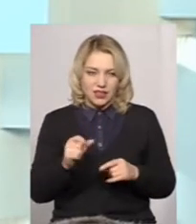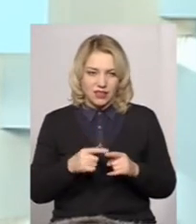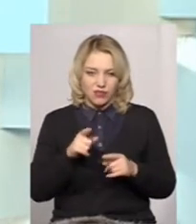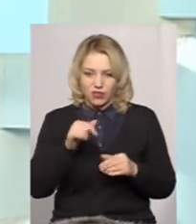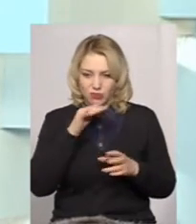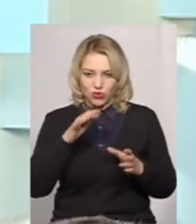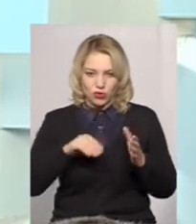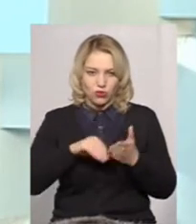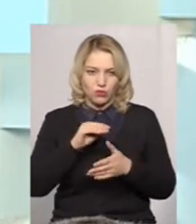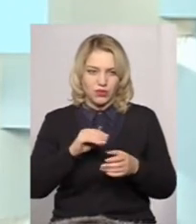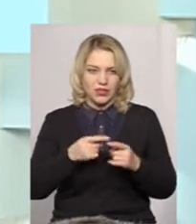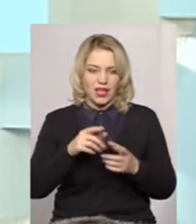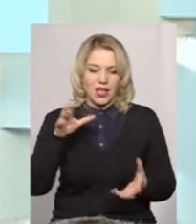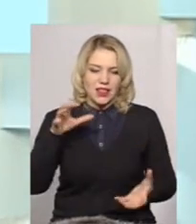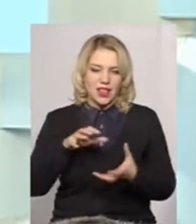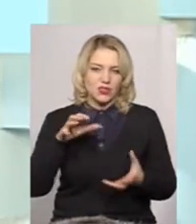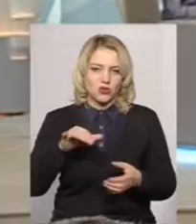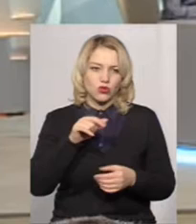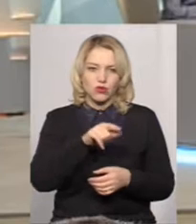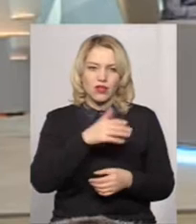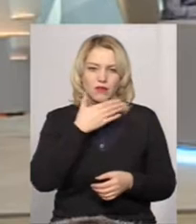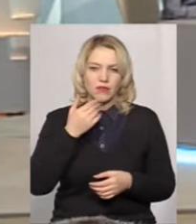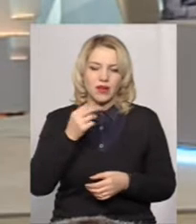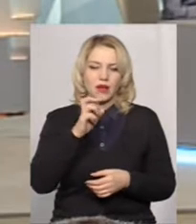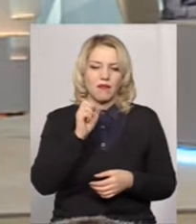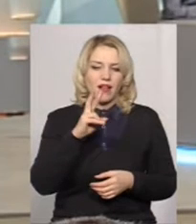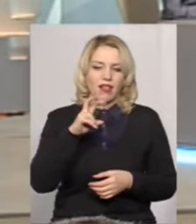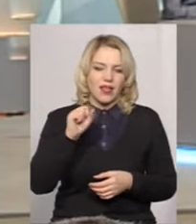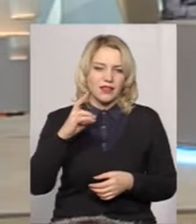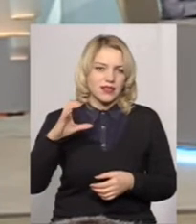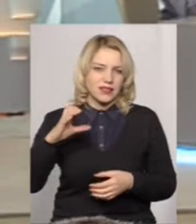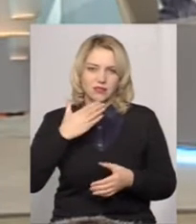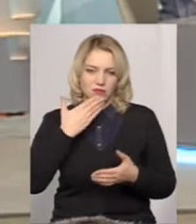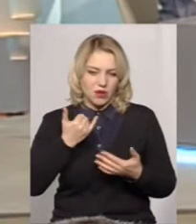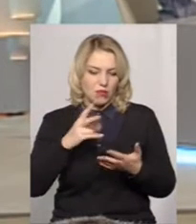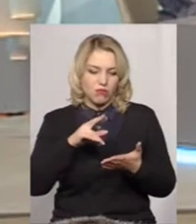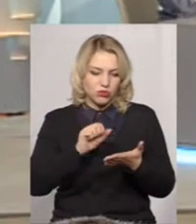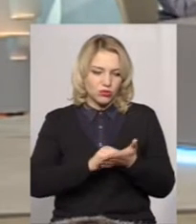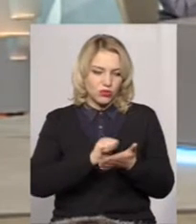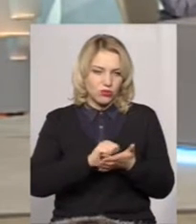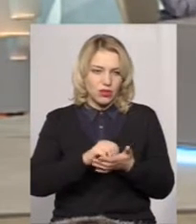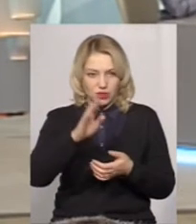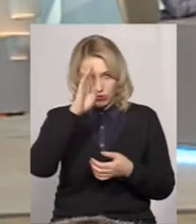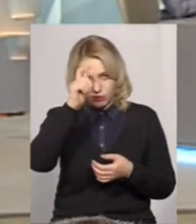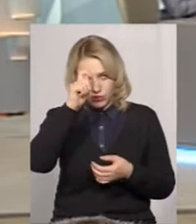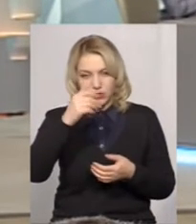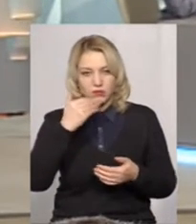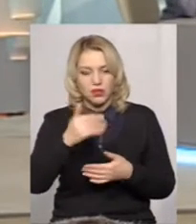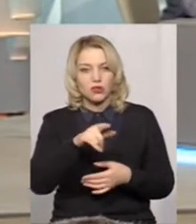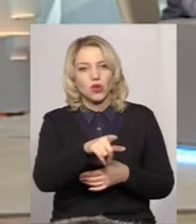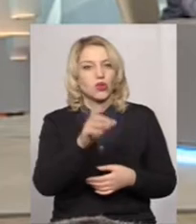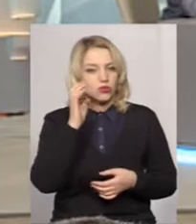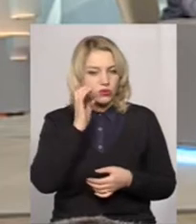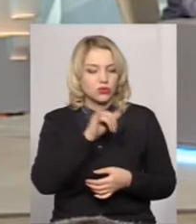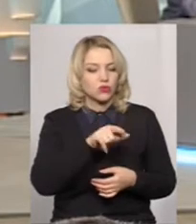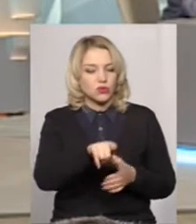вона даже не може купити насоса. Тому що в неї не на баланс. Воно не його. По документах завтра, як то кажуть, прийдуть хлопці в кашкетах і спитають, слухай,